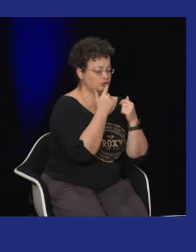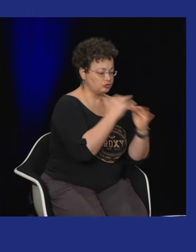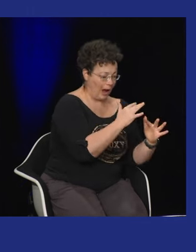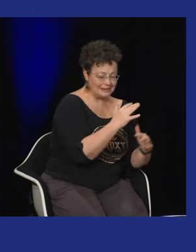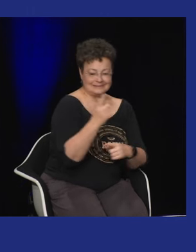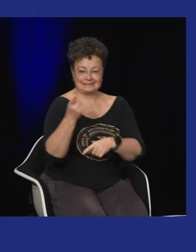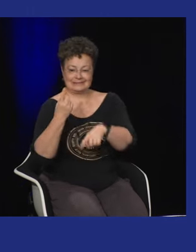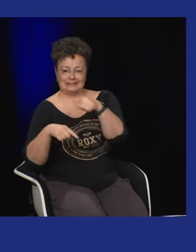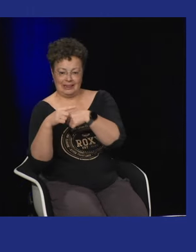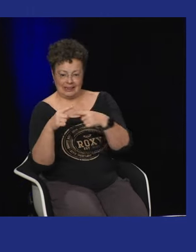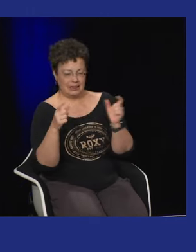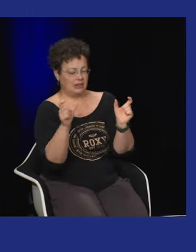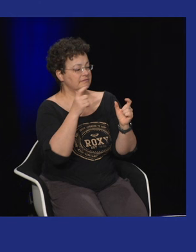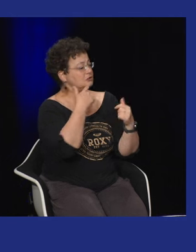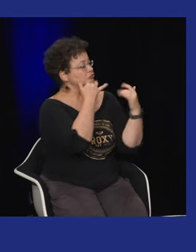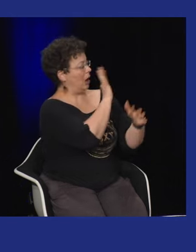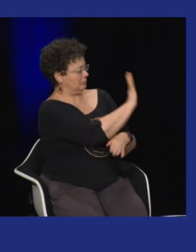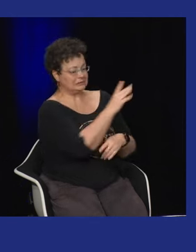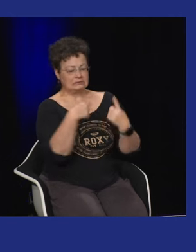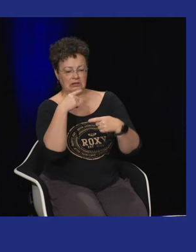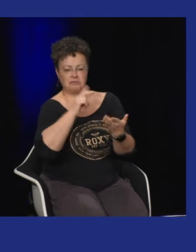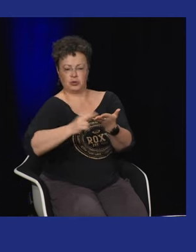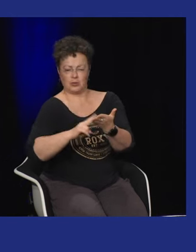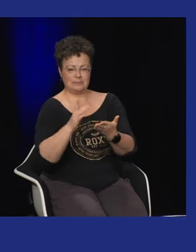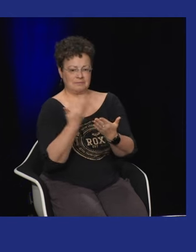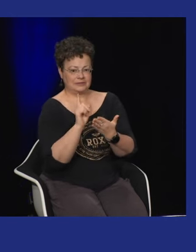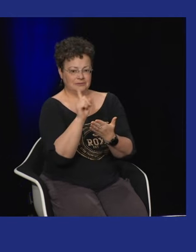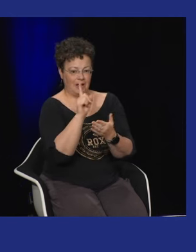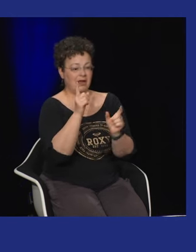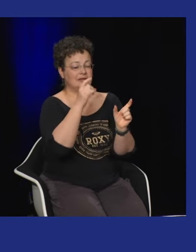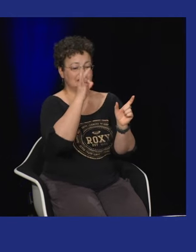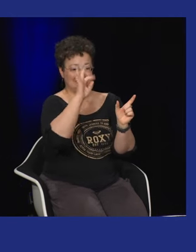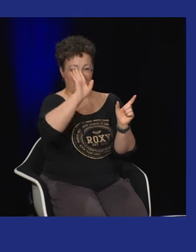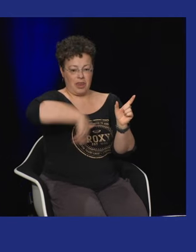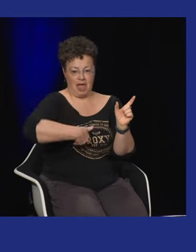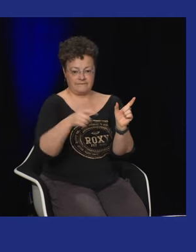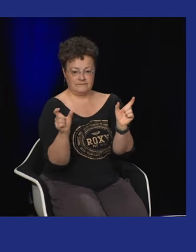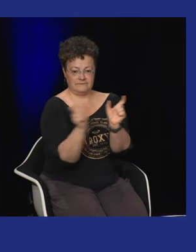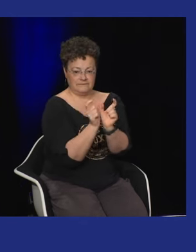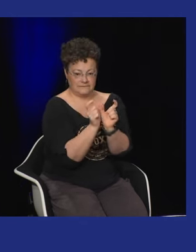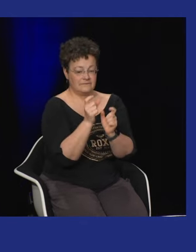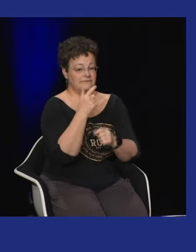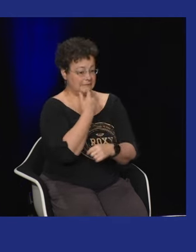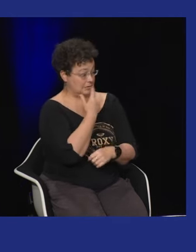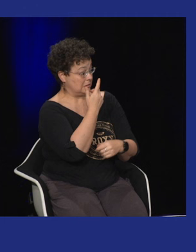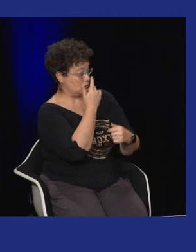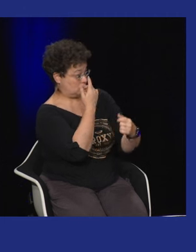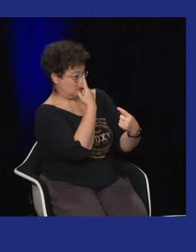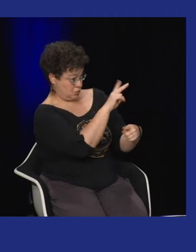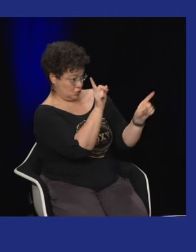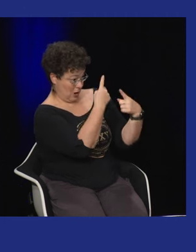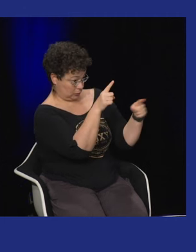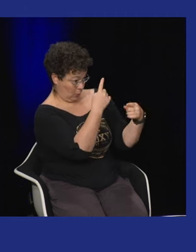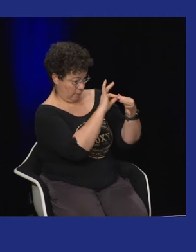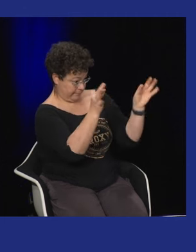du rythme donc il y a la chanson et c'est un néologisme qui associe deux mots le chant et le cygne et on a enlevé la